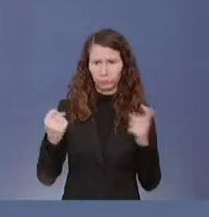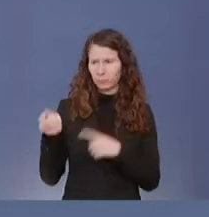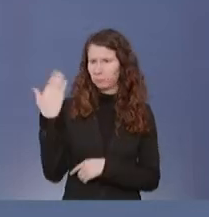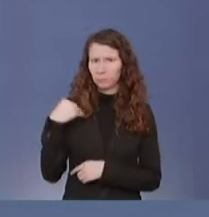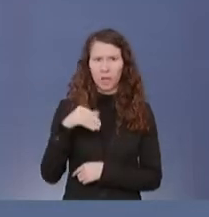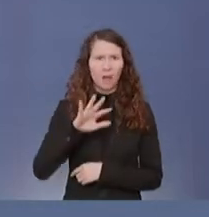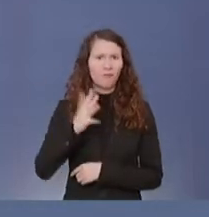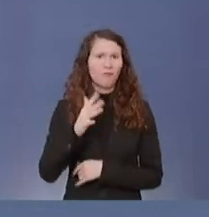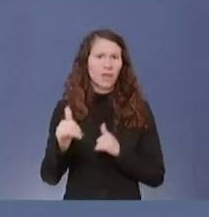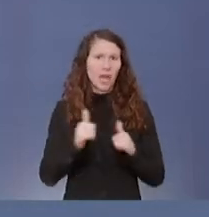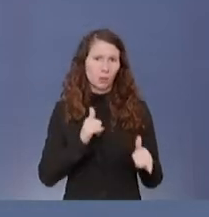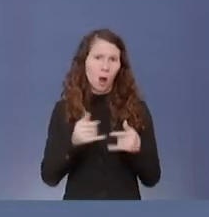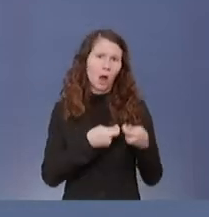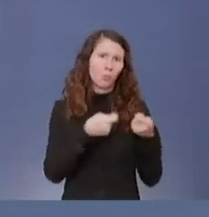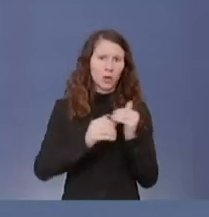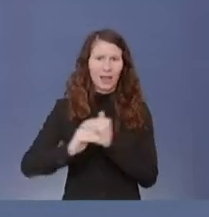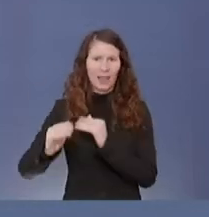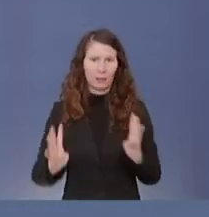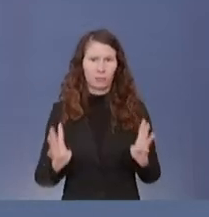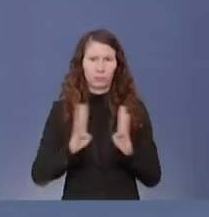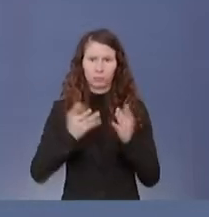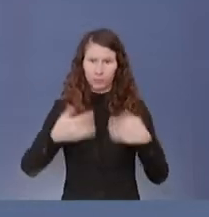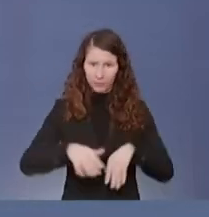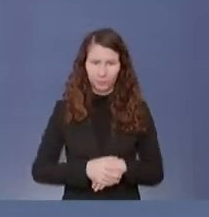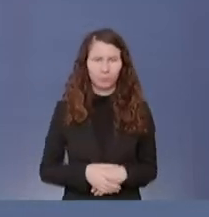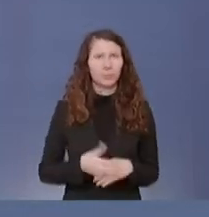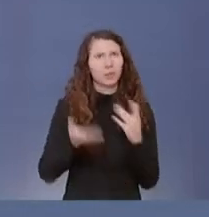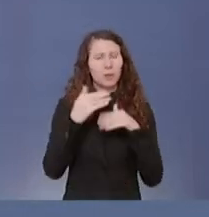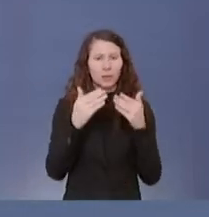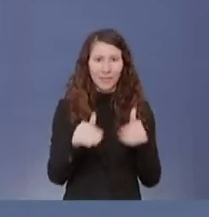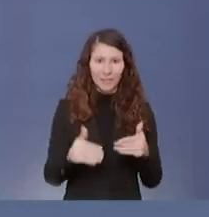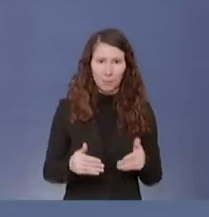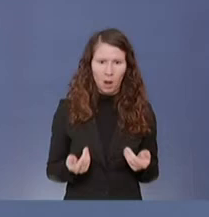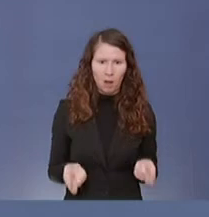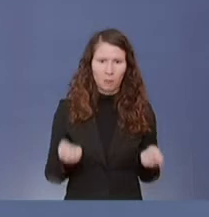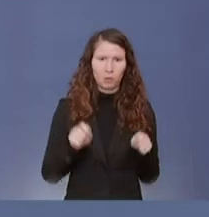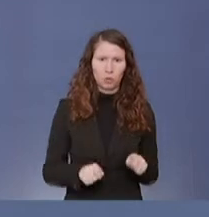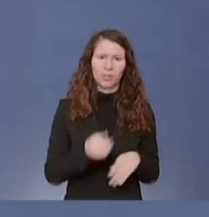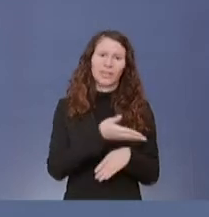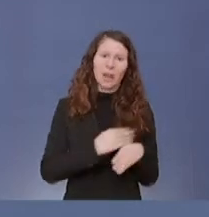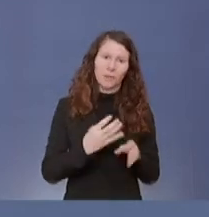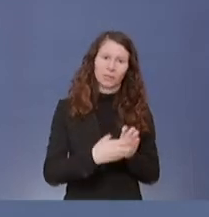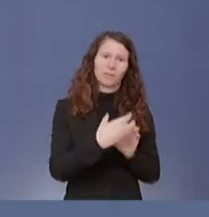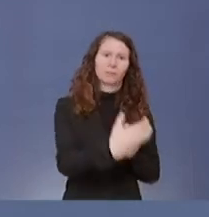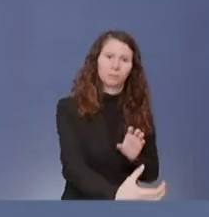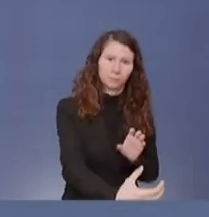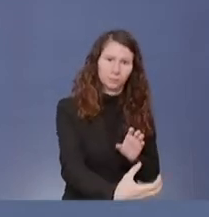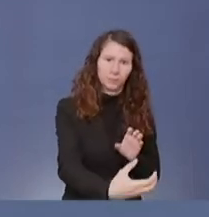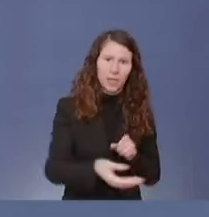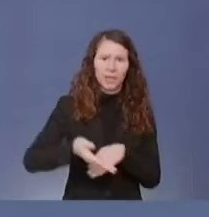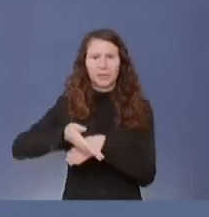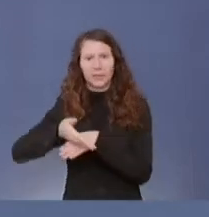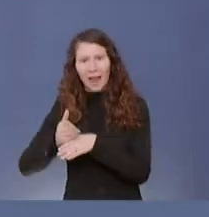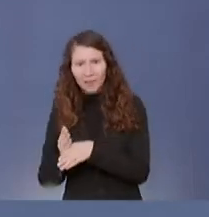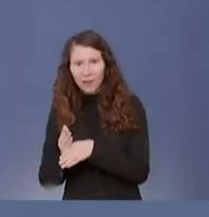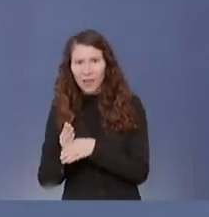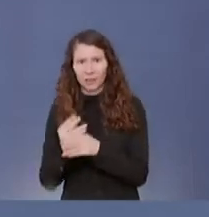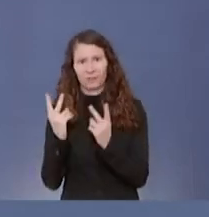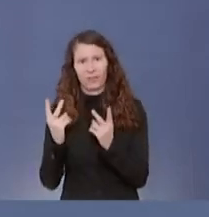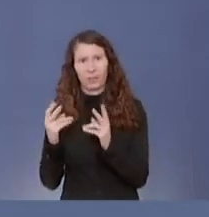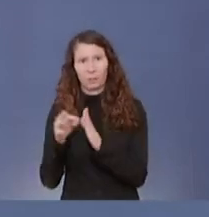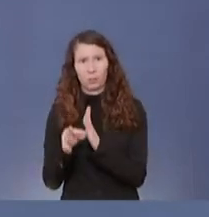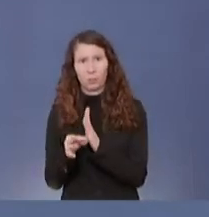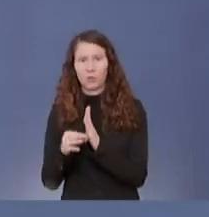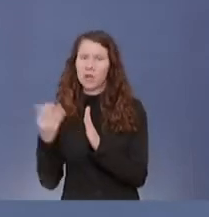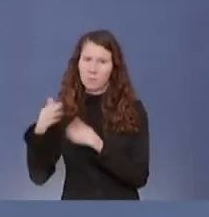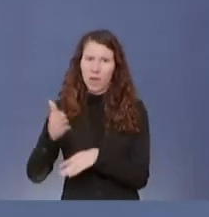5. Januar, die zum Teil die Beschlüsse, die im Dezember galten, fortschreiben, zum Teil an einigen wichtigen Punkten sogar noch verschärft